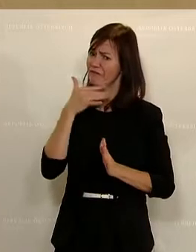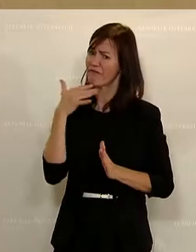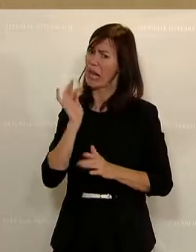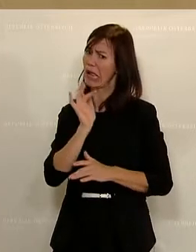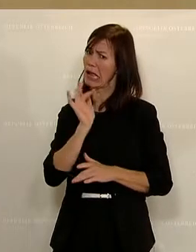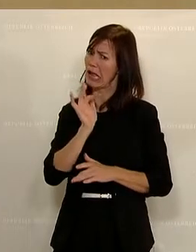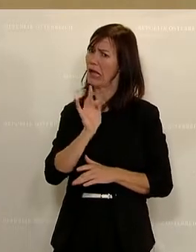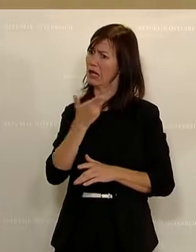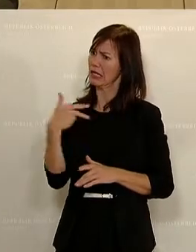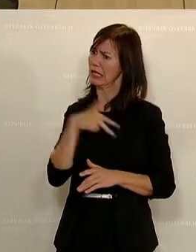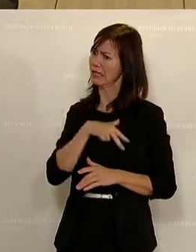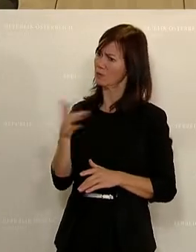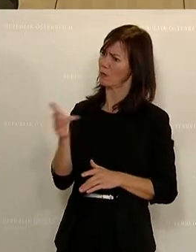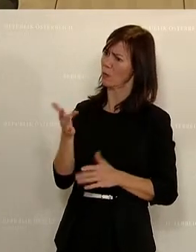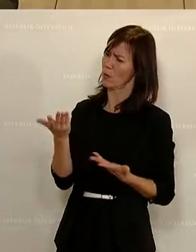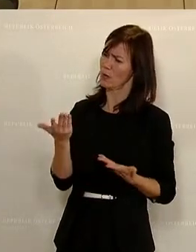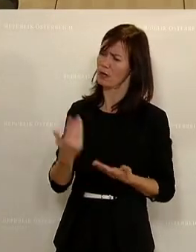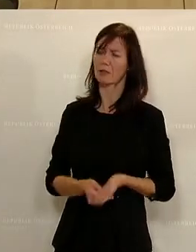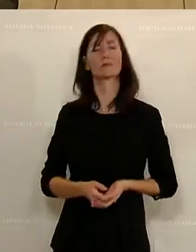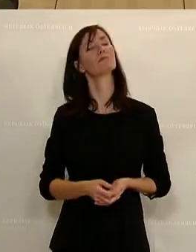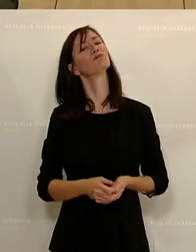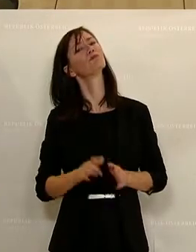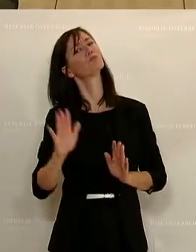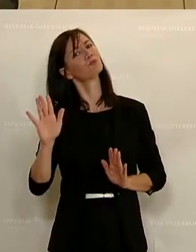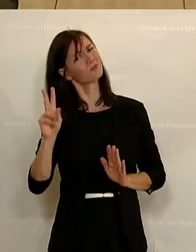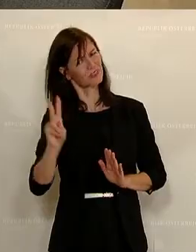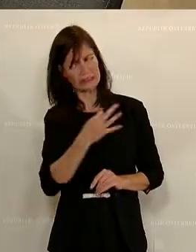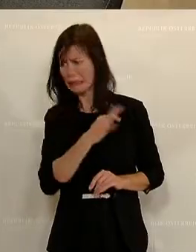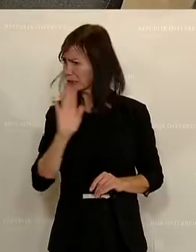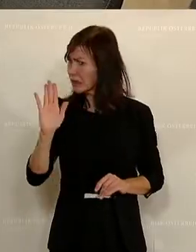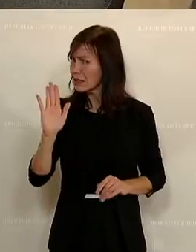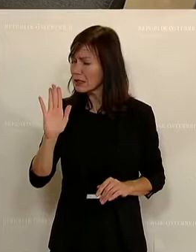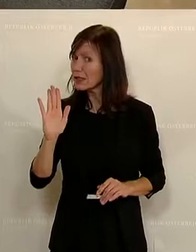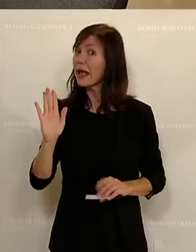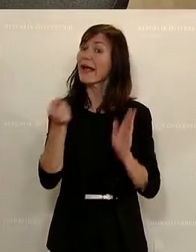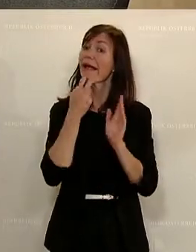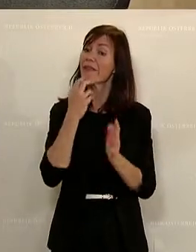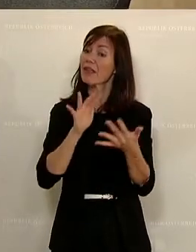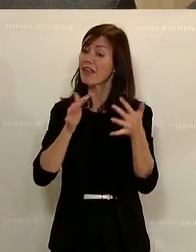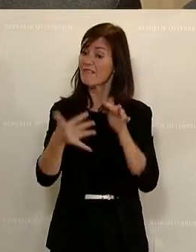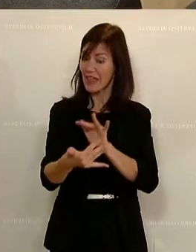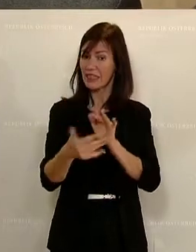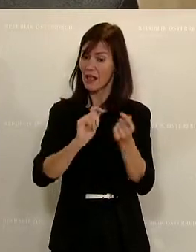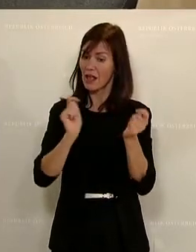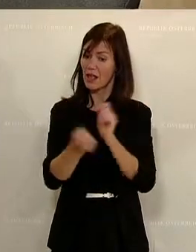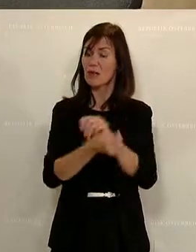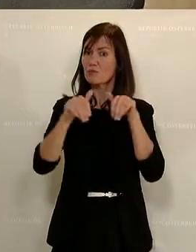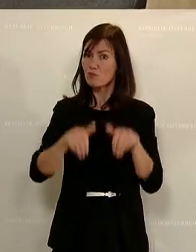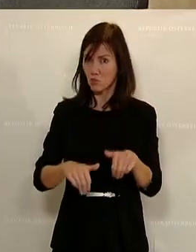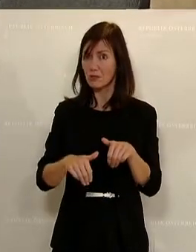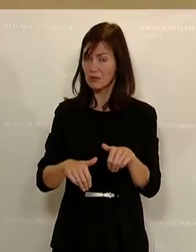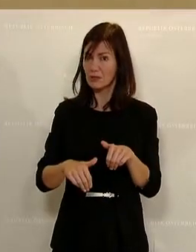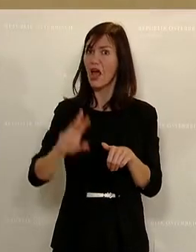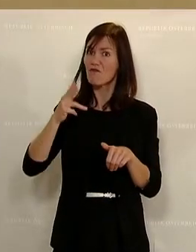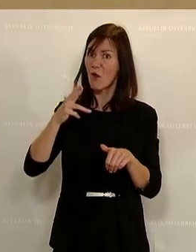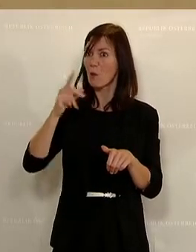waren. Herr Vizekanzler, Sie haben gesprochen von der Energiewende, dass die unabdingbar erfolgen muss, dass wir nicht mehr abhängig sind vom